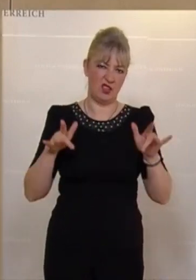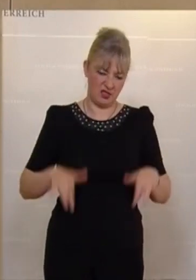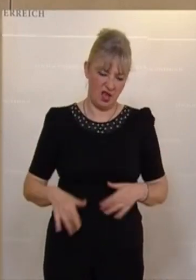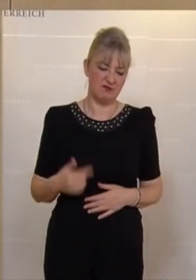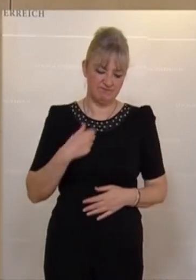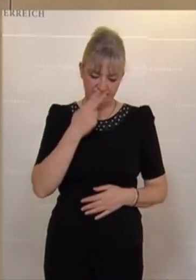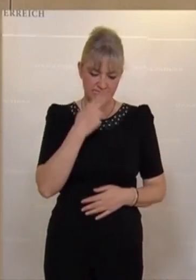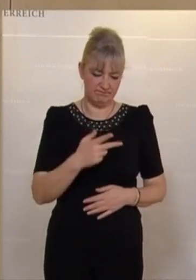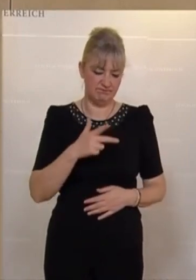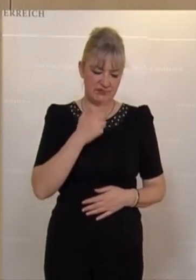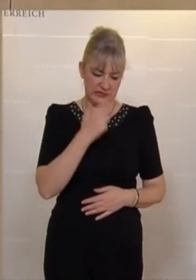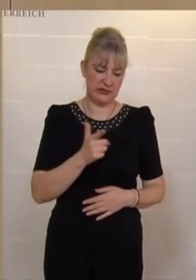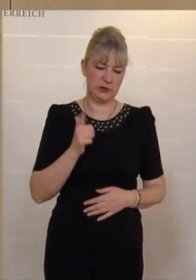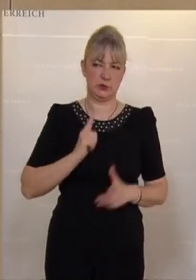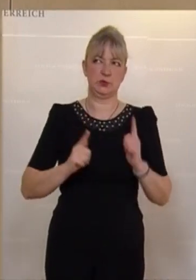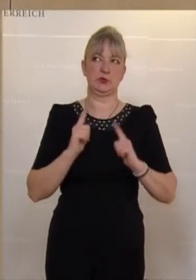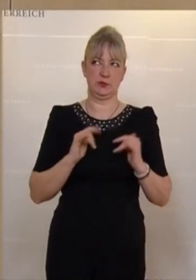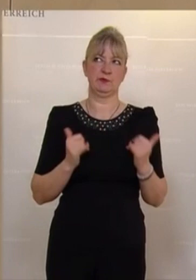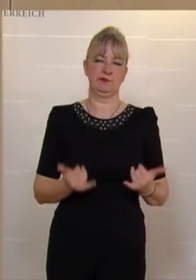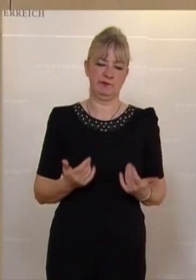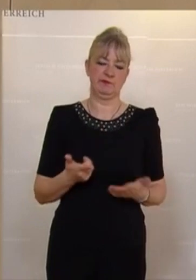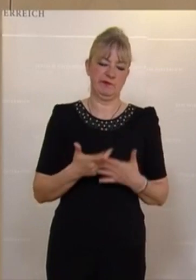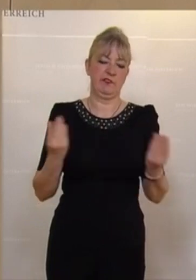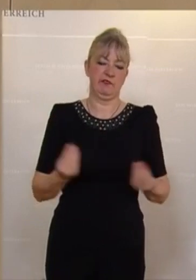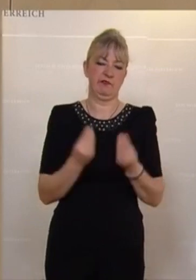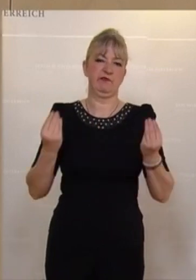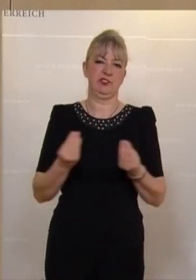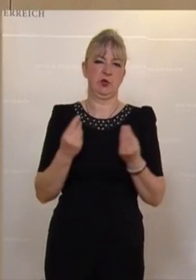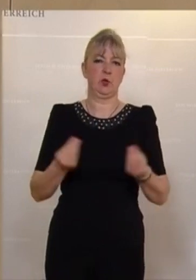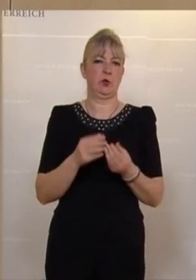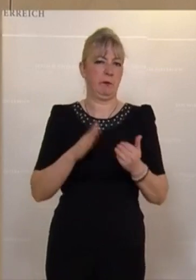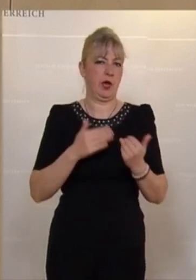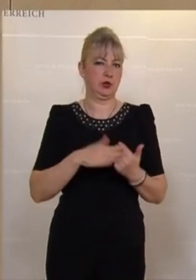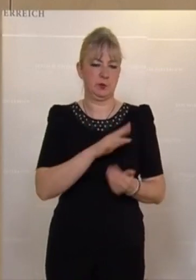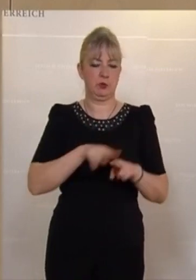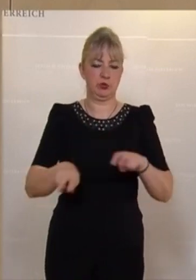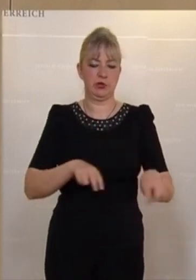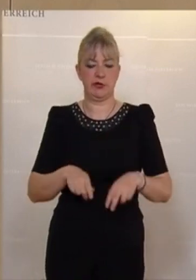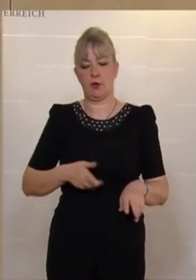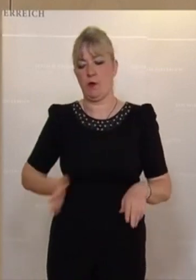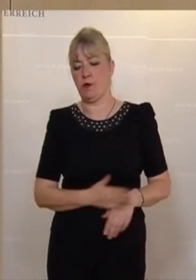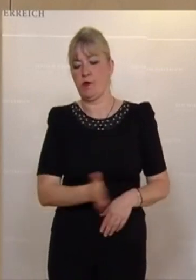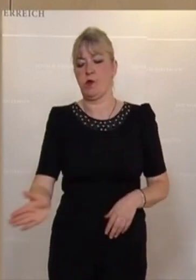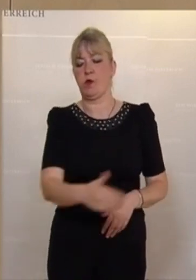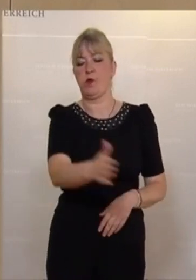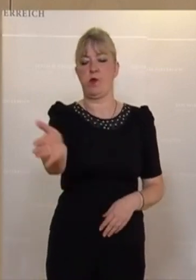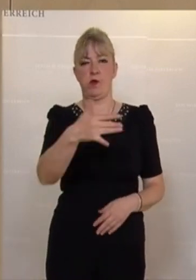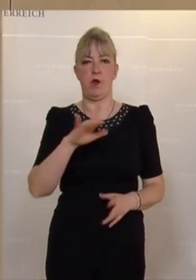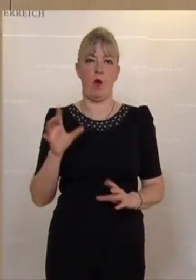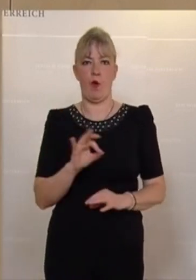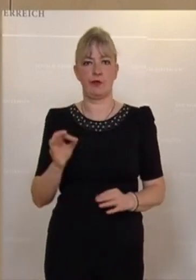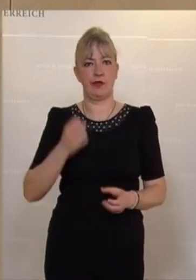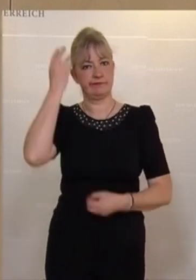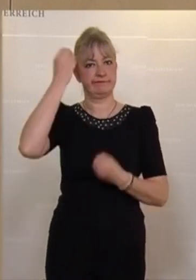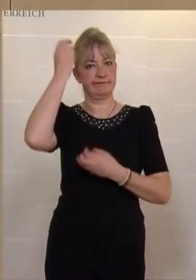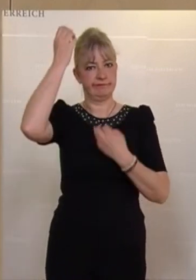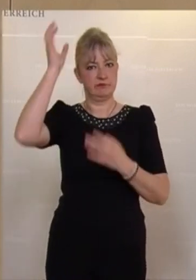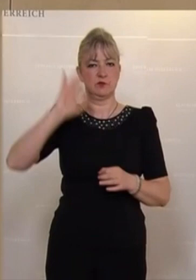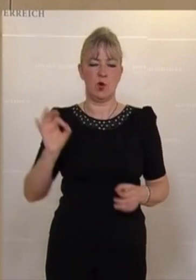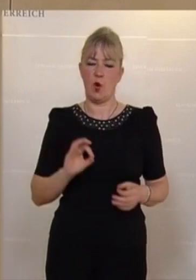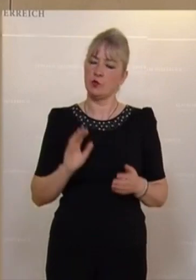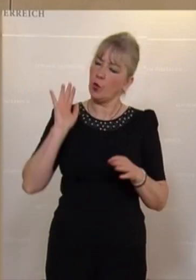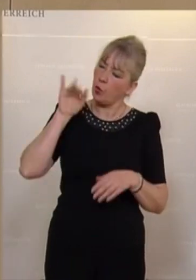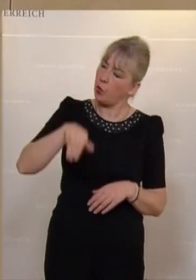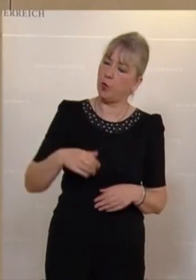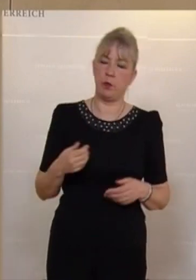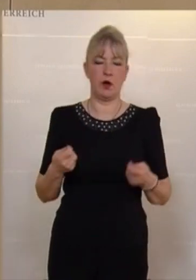das hat verschiedenste Gründe, auch der Zickzackkurs der Bundesregierung, das ständige Improvisieren und die überdurchschnittlich